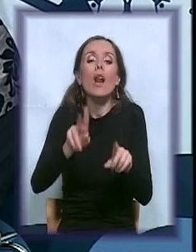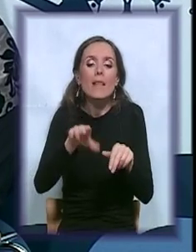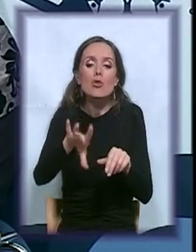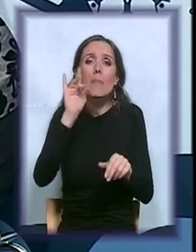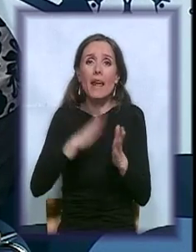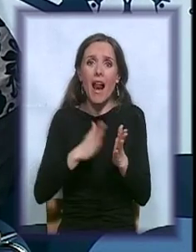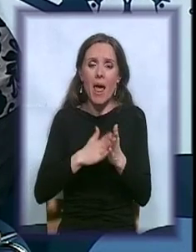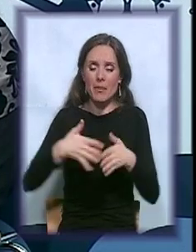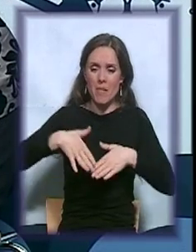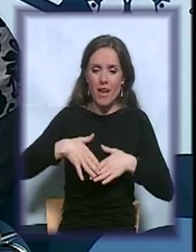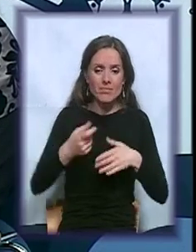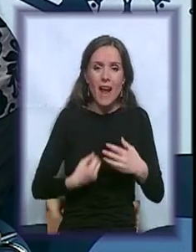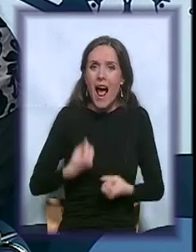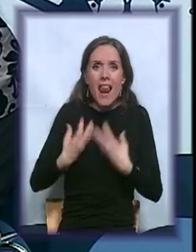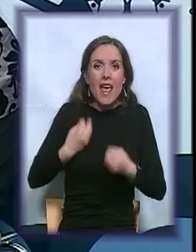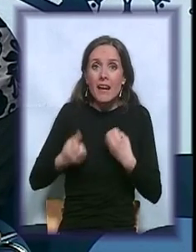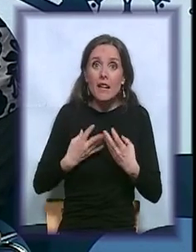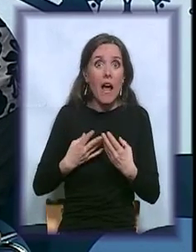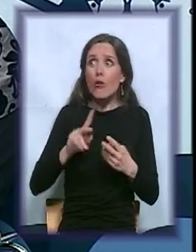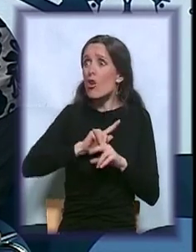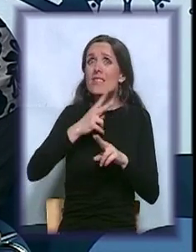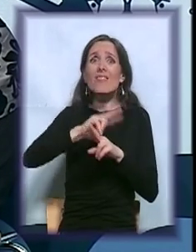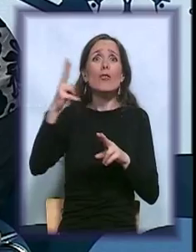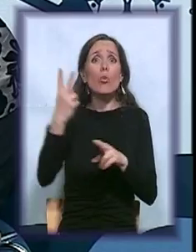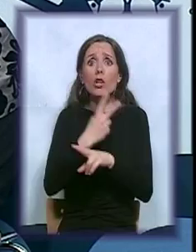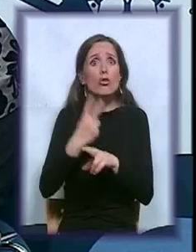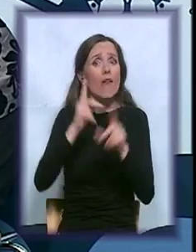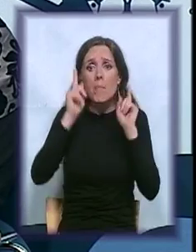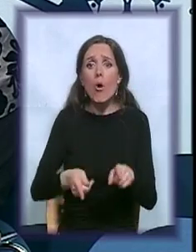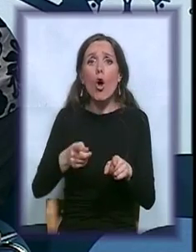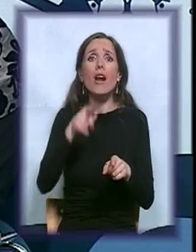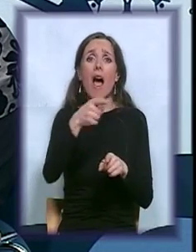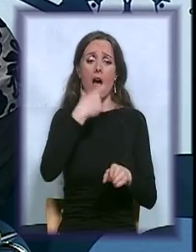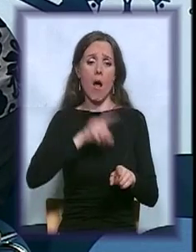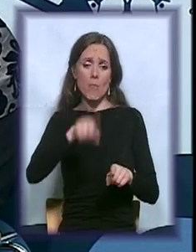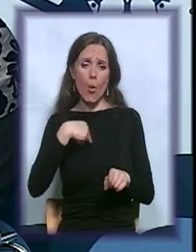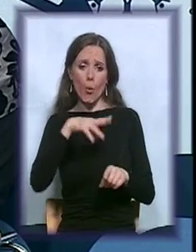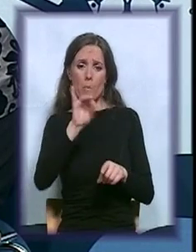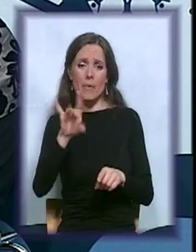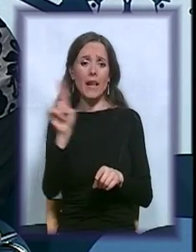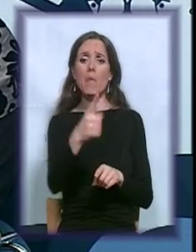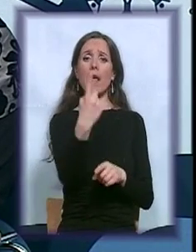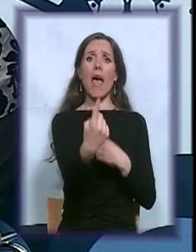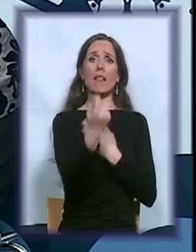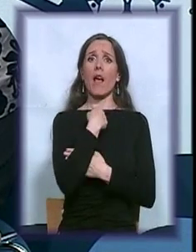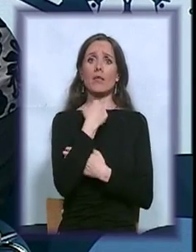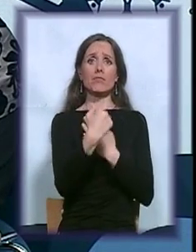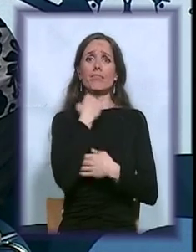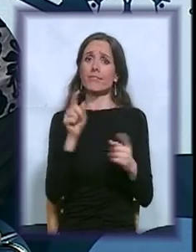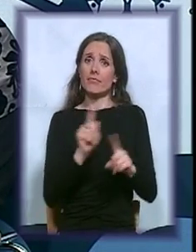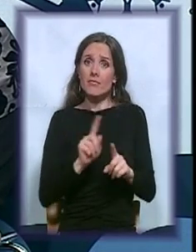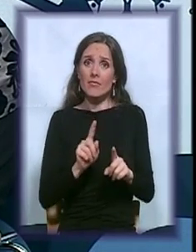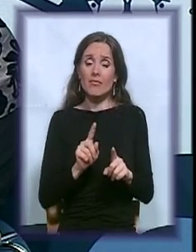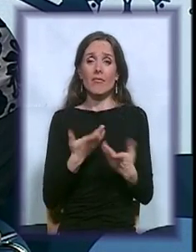alergiju, to je prosto u svim okolnim zemljama pacijenti mogu da biraju. E sad vidjet ćemo kako će da bude. Ja bih voljela